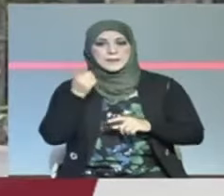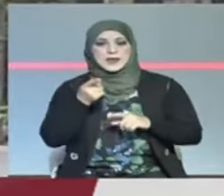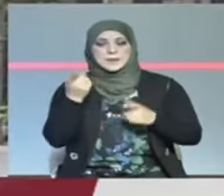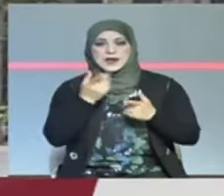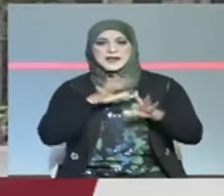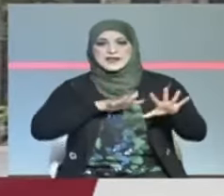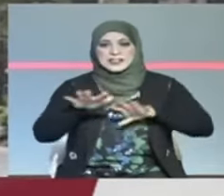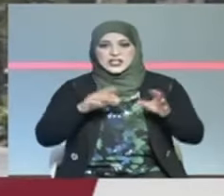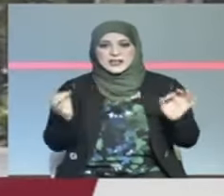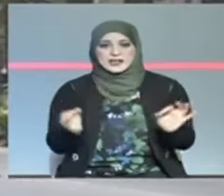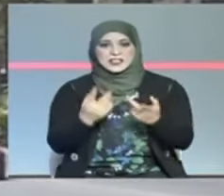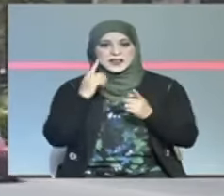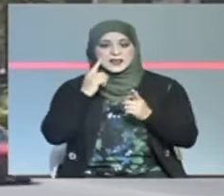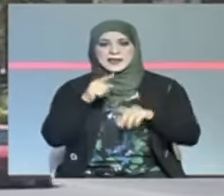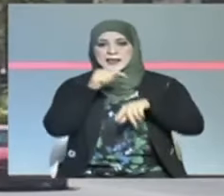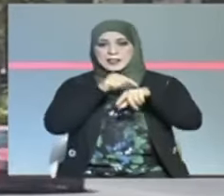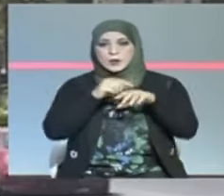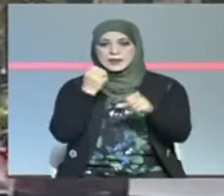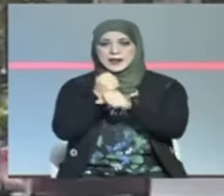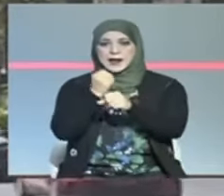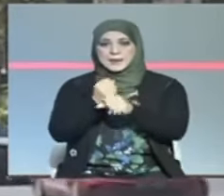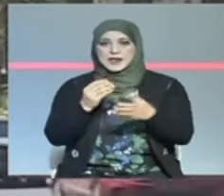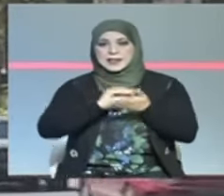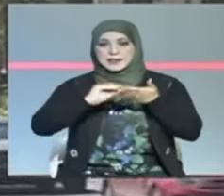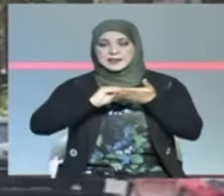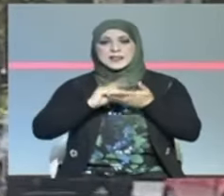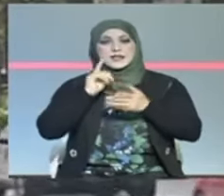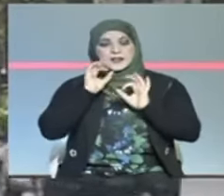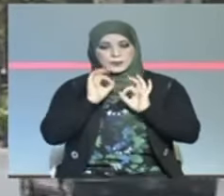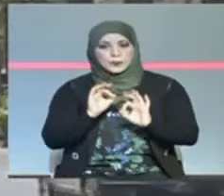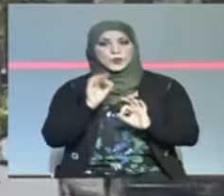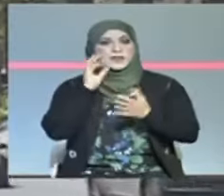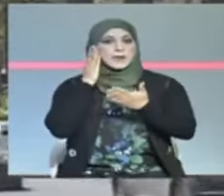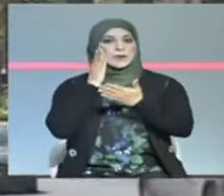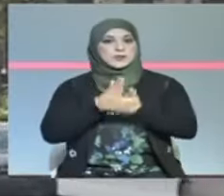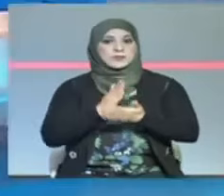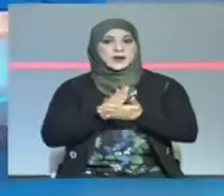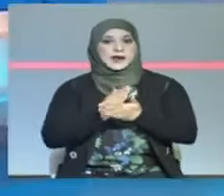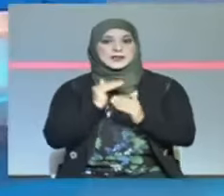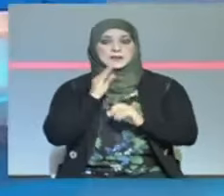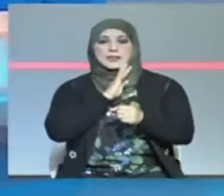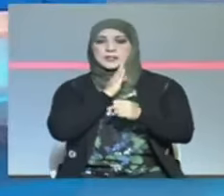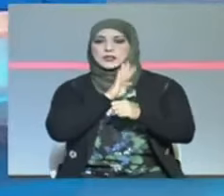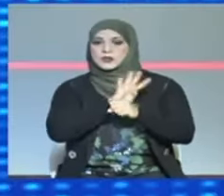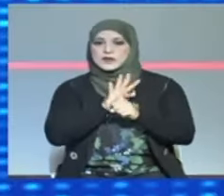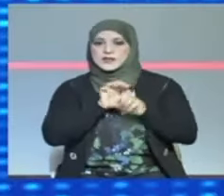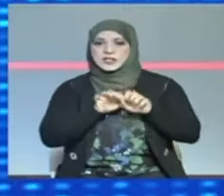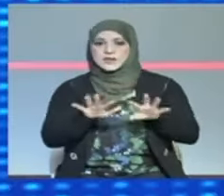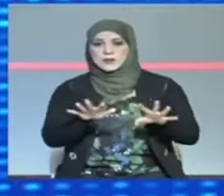الإجراء الاستثنائي لتوقيت العمل الإداري يحد على نحو كبير من تفشي الفيروس